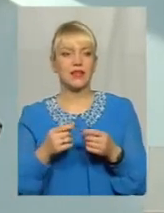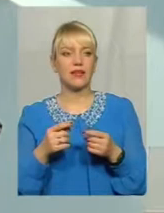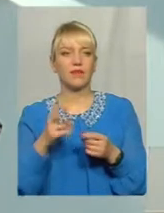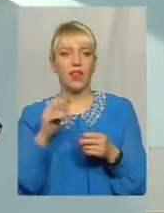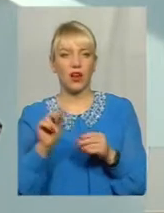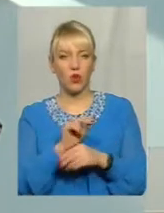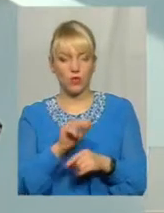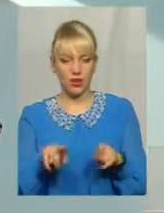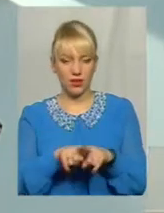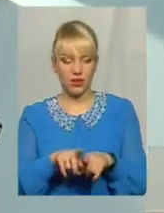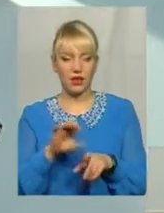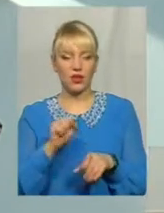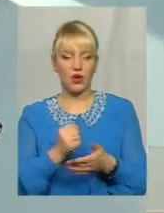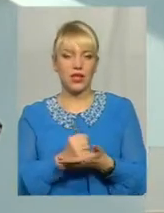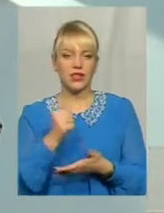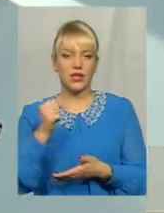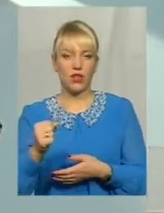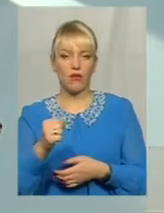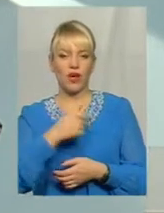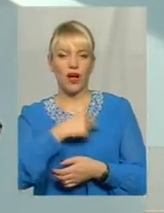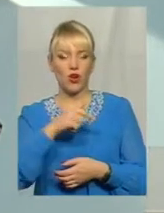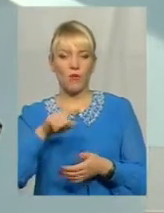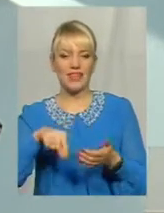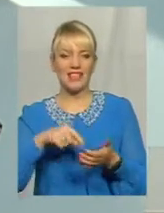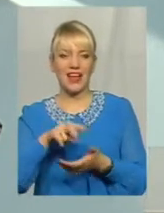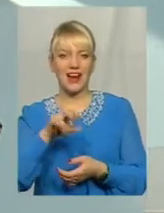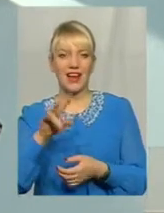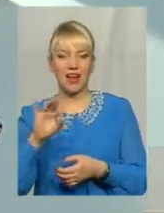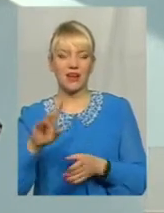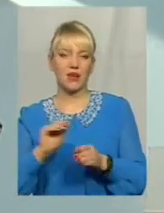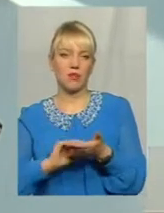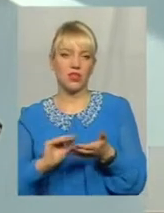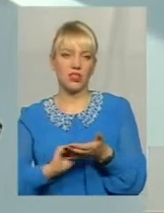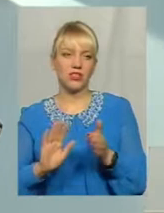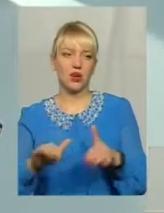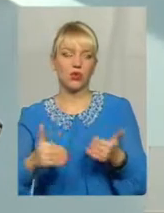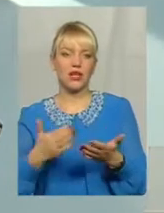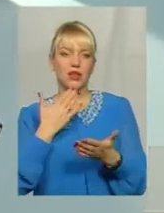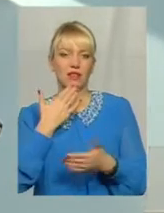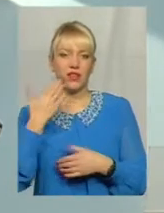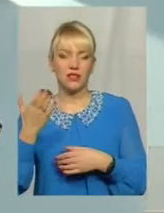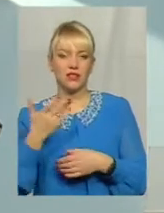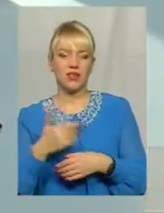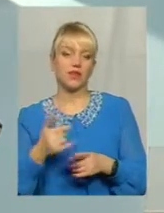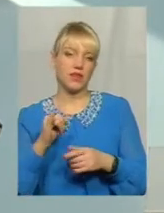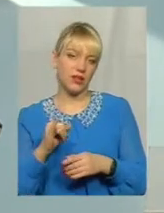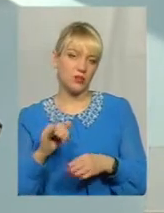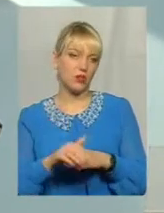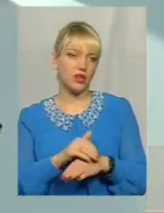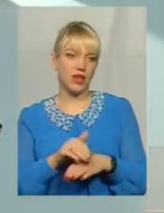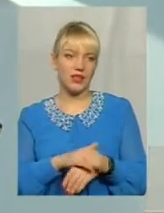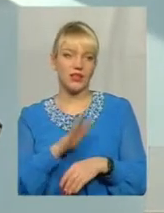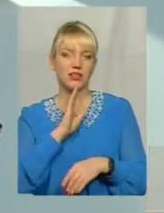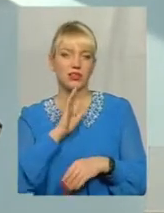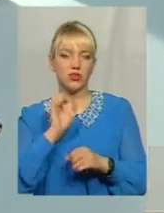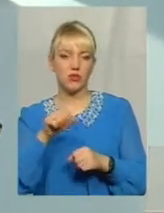скеровується кардіологом міської лікарні в плановому порядку, пишеться рекомендація, зверніться, запитайте. То, будь ласка, пані може